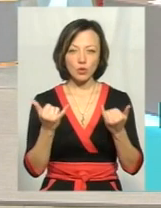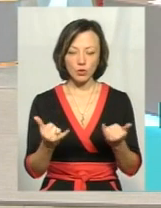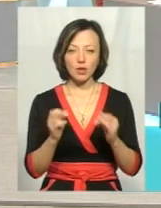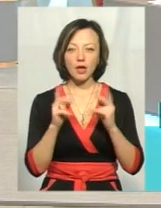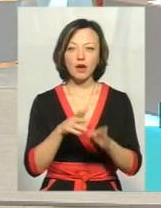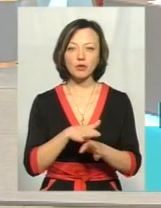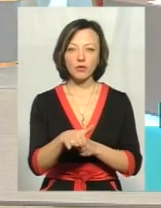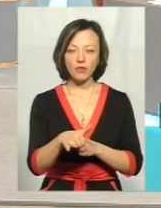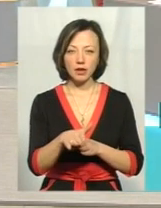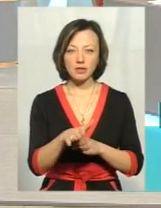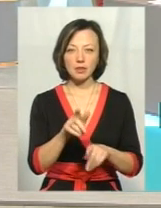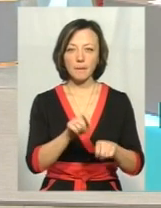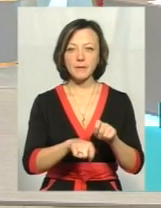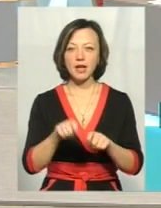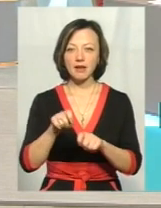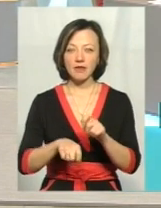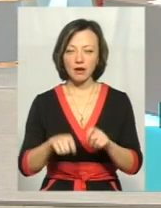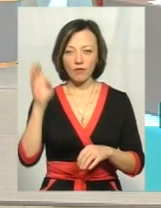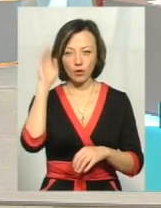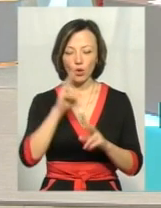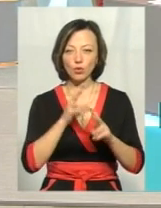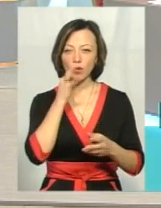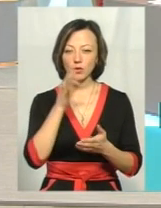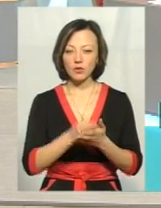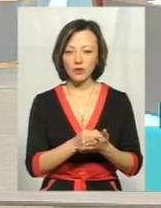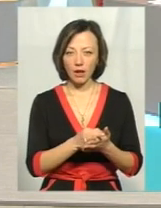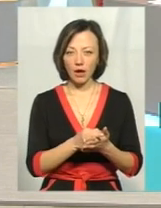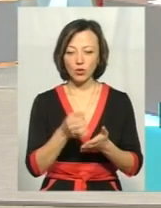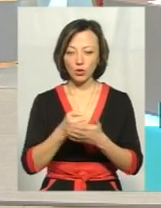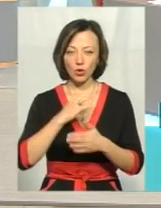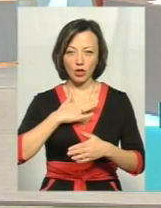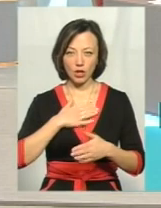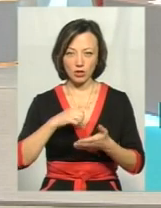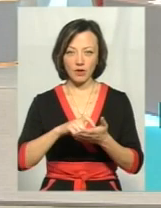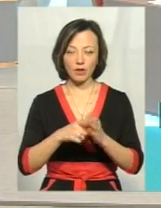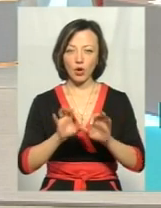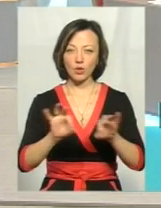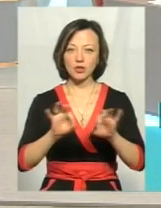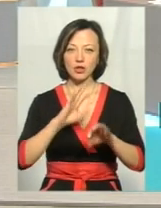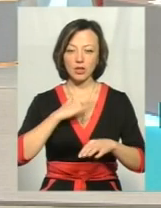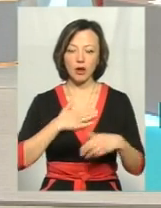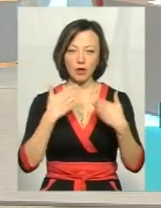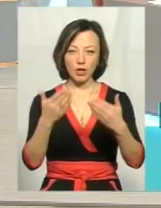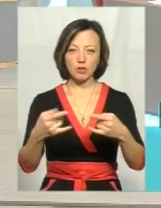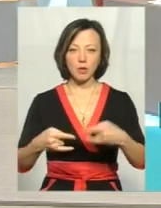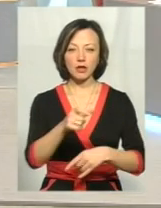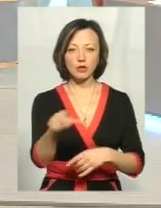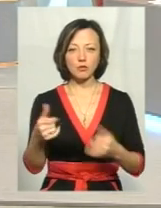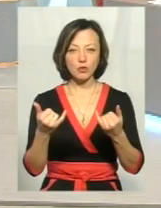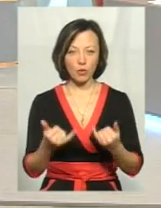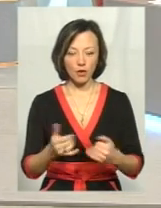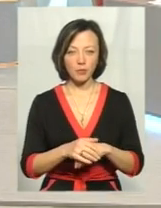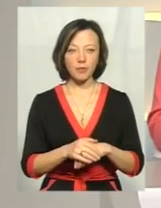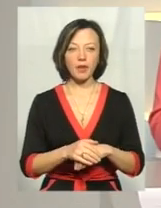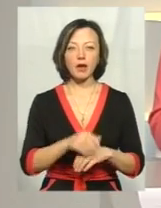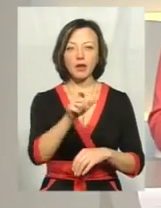відбувається якість перевірки води, хто за це відповідає на всьому шляху її до наших осель, прошу розказати нам і нашим глядачам сьогодні. А